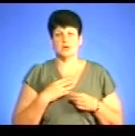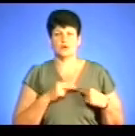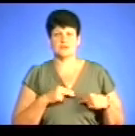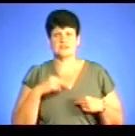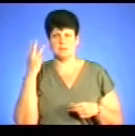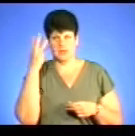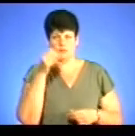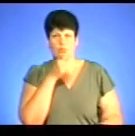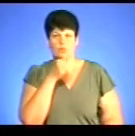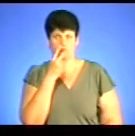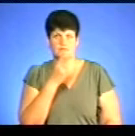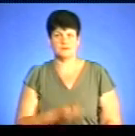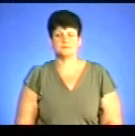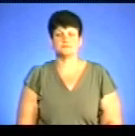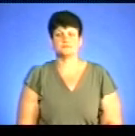Давайте подивимося, що з цього вийшло.